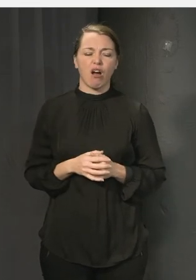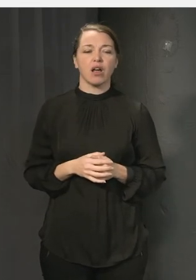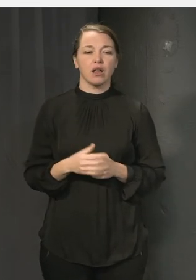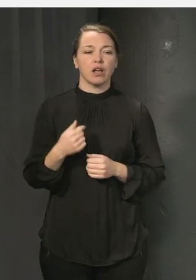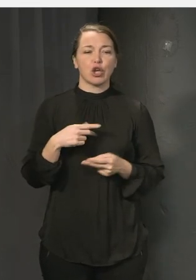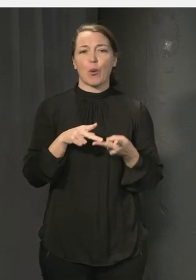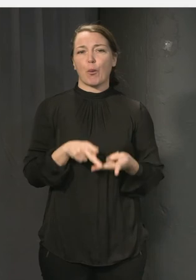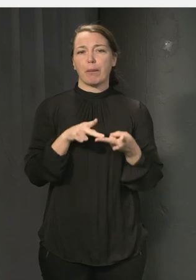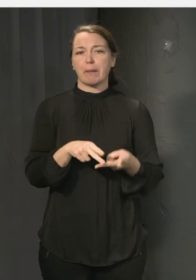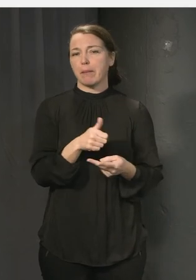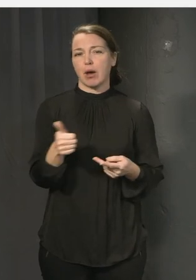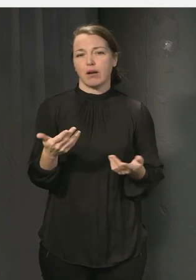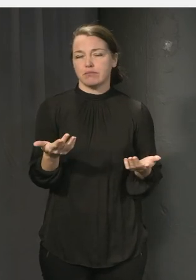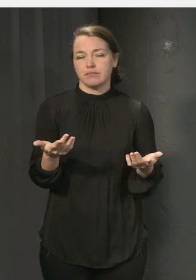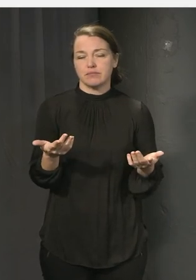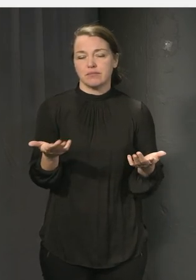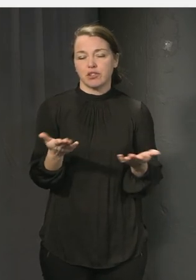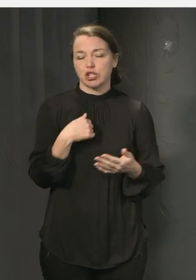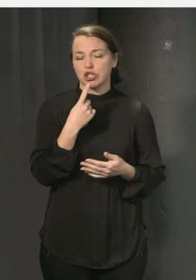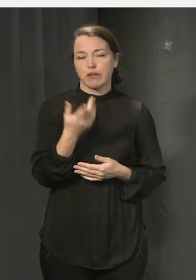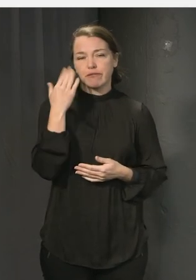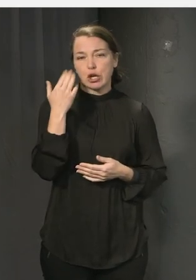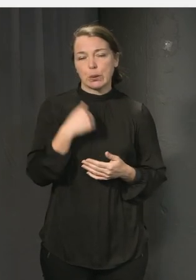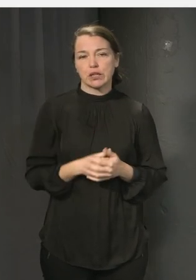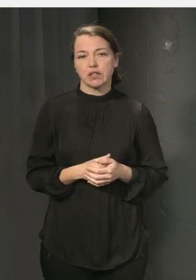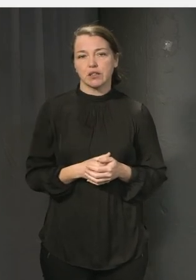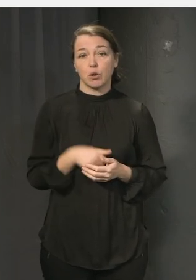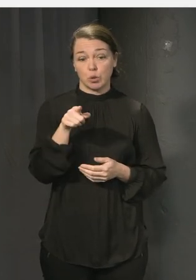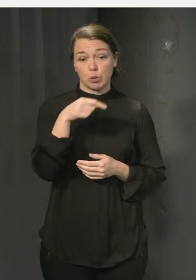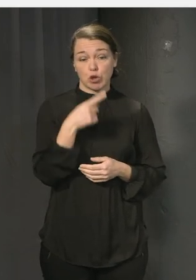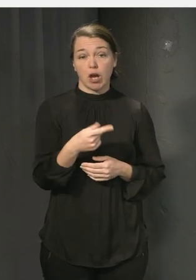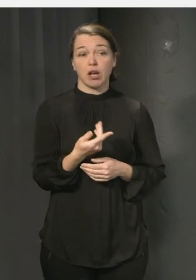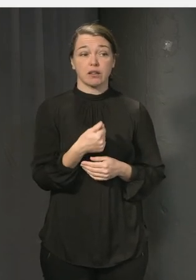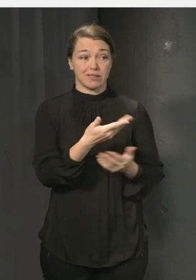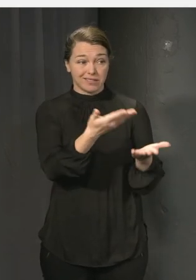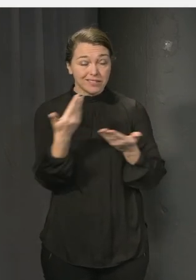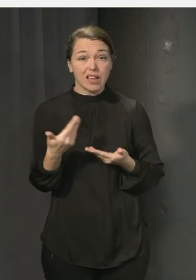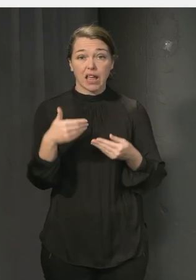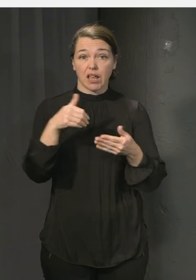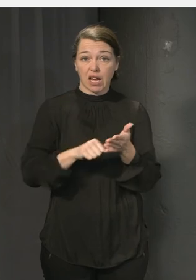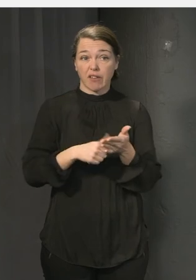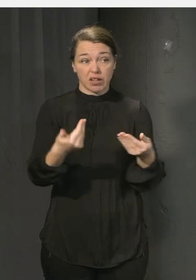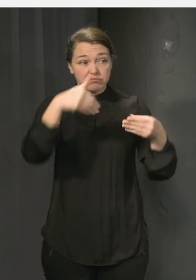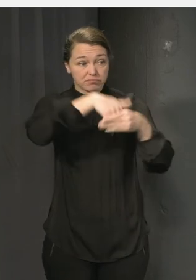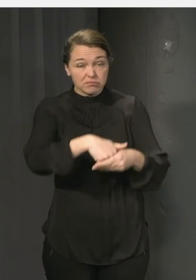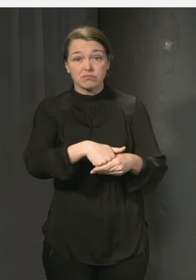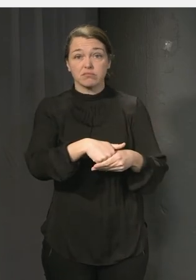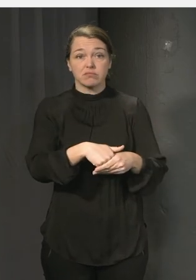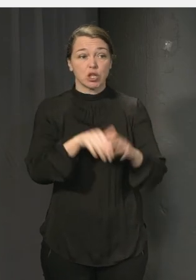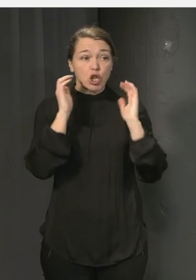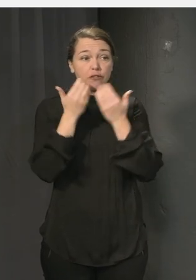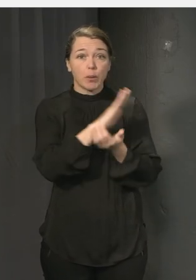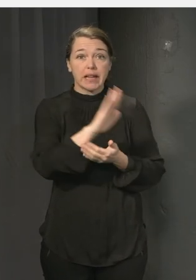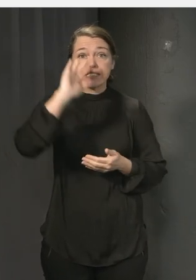upprepar bara det jag själv sagt och som du sa nu involvera eleverna ta tillvara de erfarenheter som finns